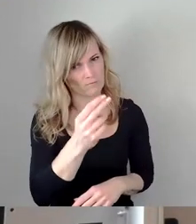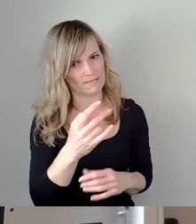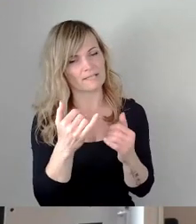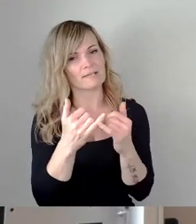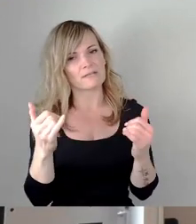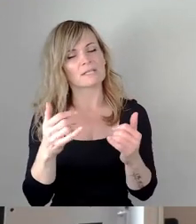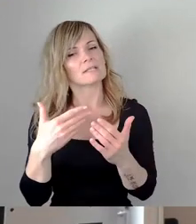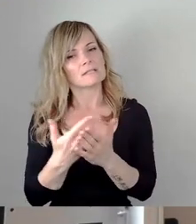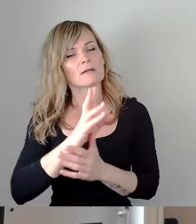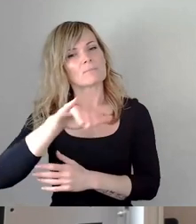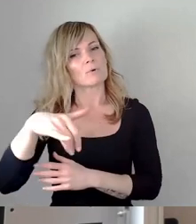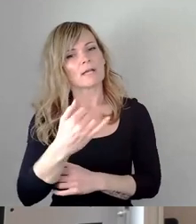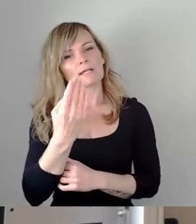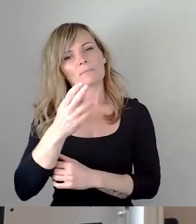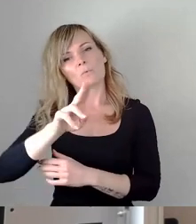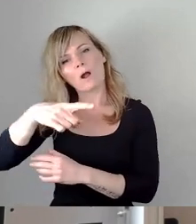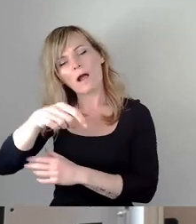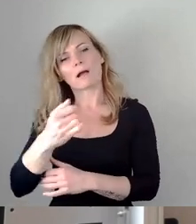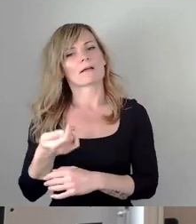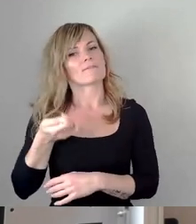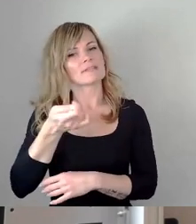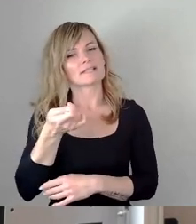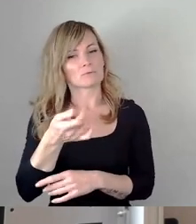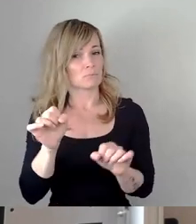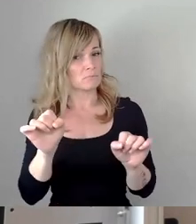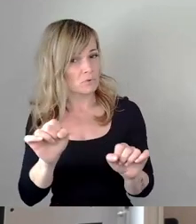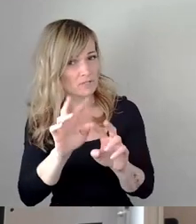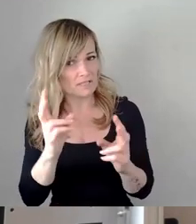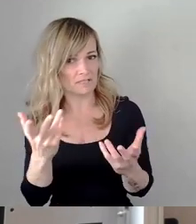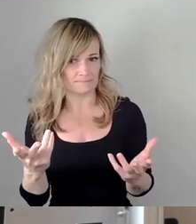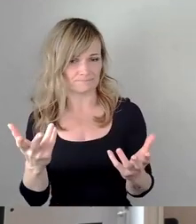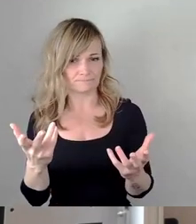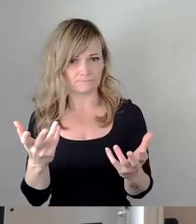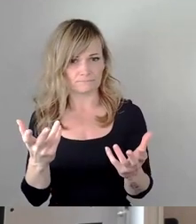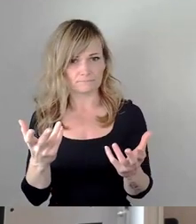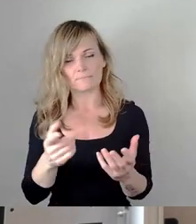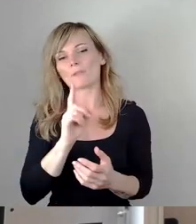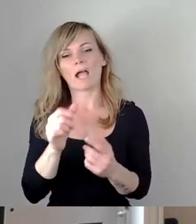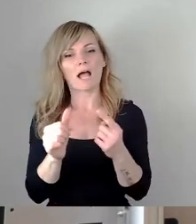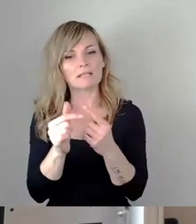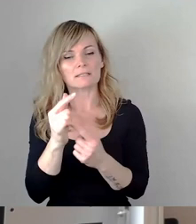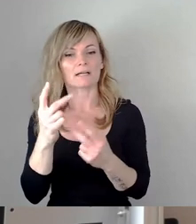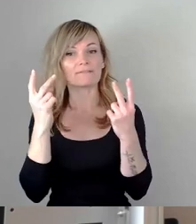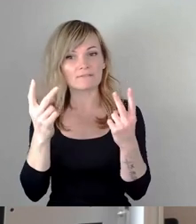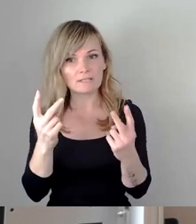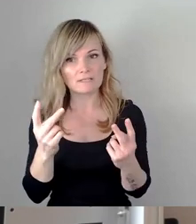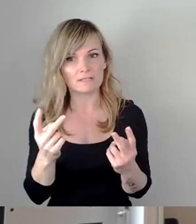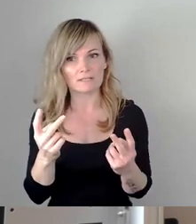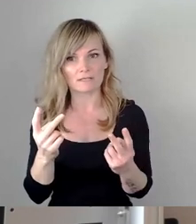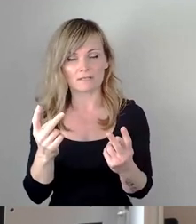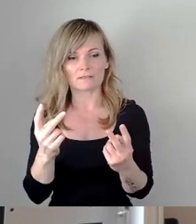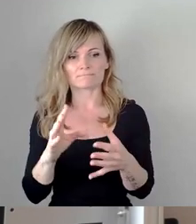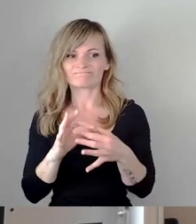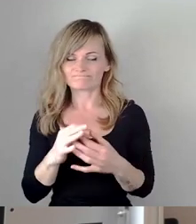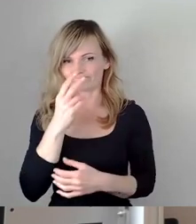Projekte der Buga nun tatsächlich finanziert werden sollen und dass eben die anderen wichtigen Dinge, die wir auch angesichts der Klimakrise